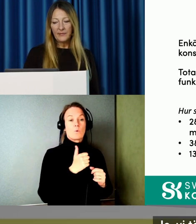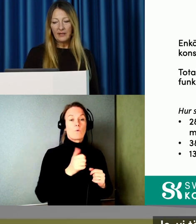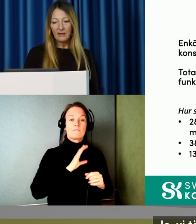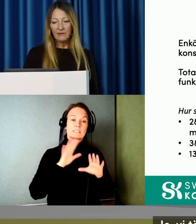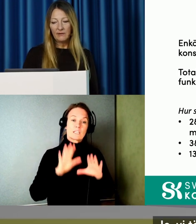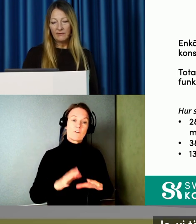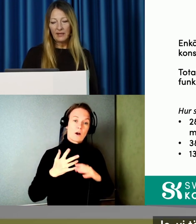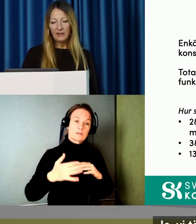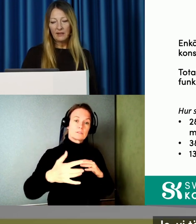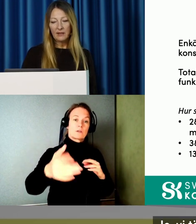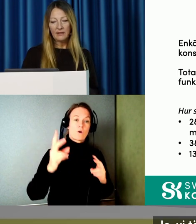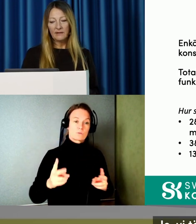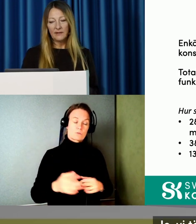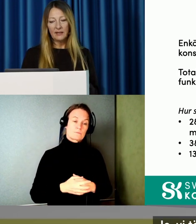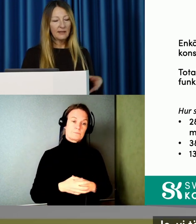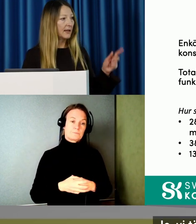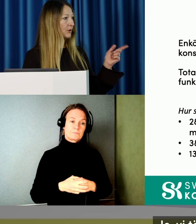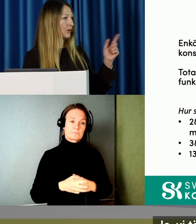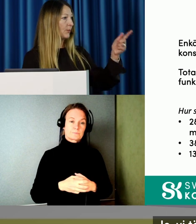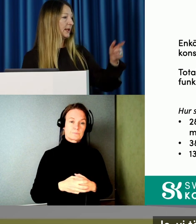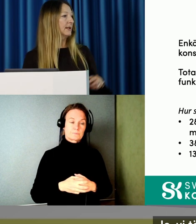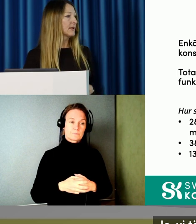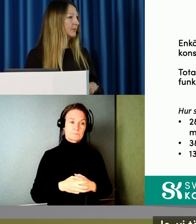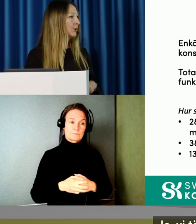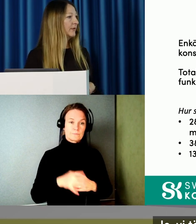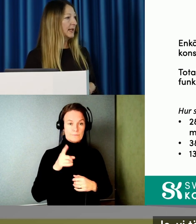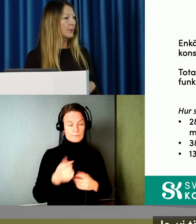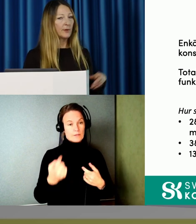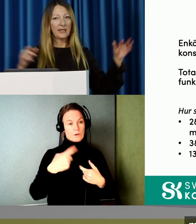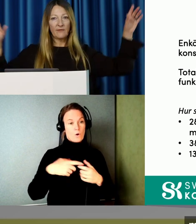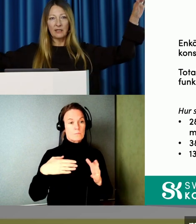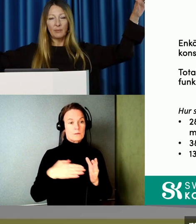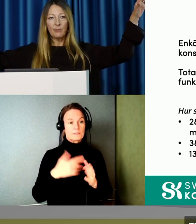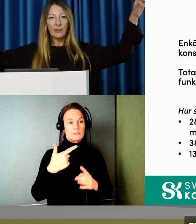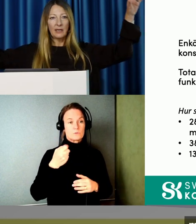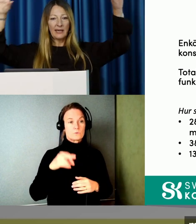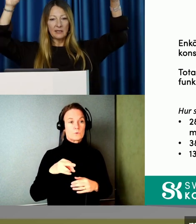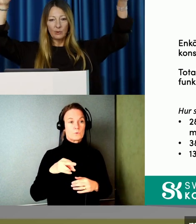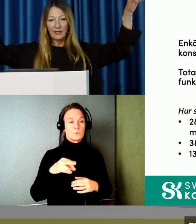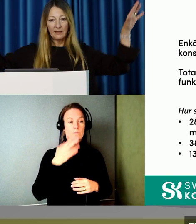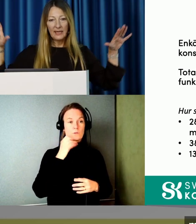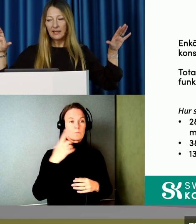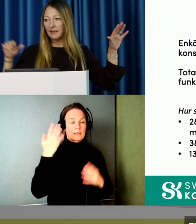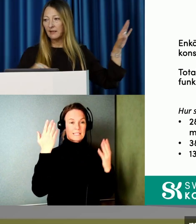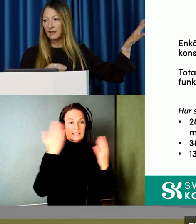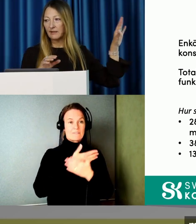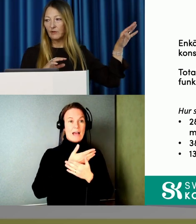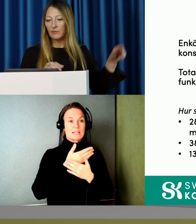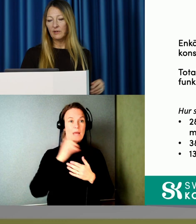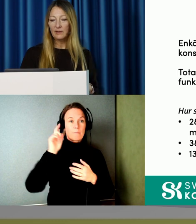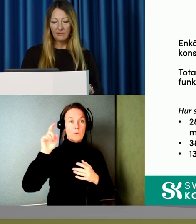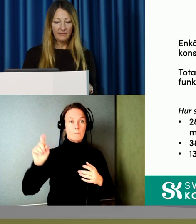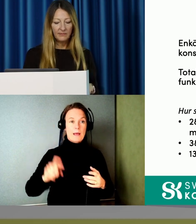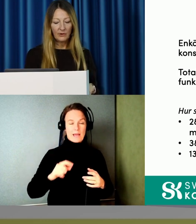Ja, vi tänker att det här är också kopplat till det som Thor var inne på med de här svarta plupparna längst ut i stjärnbilden. Att